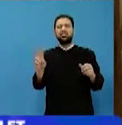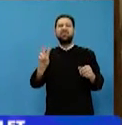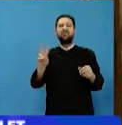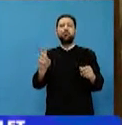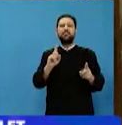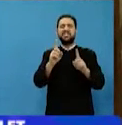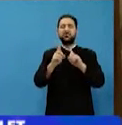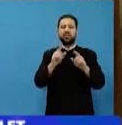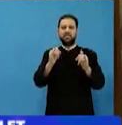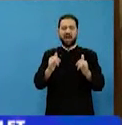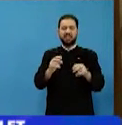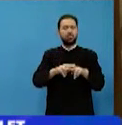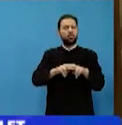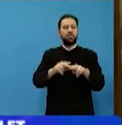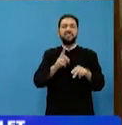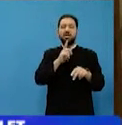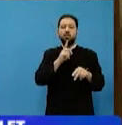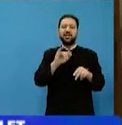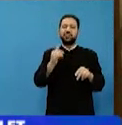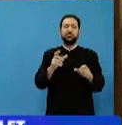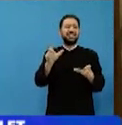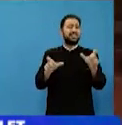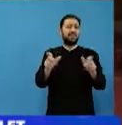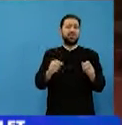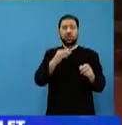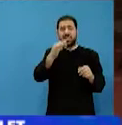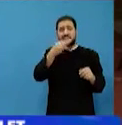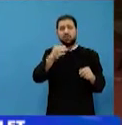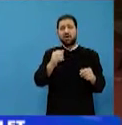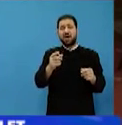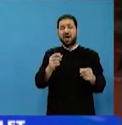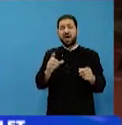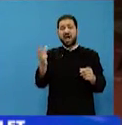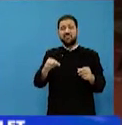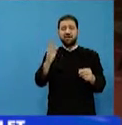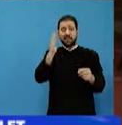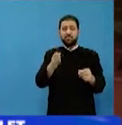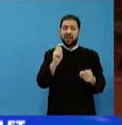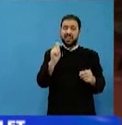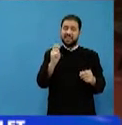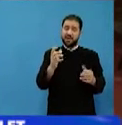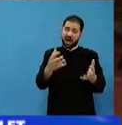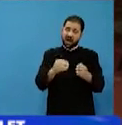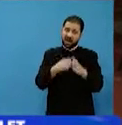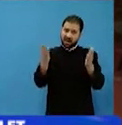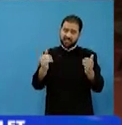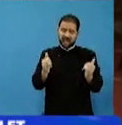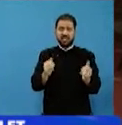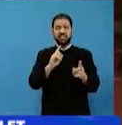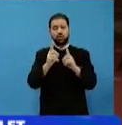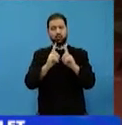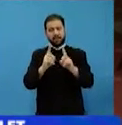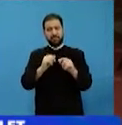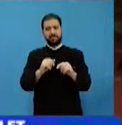discutăm astăzi, cum se intitulează el și despre ce ne vorbește, care ar fi principale teme ale cărții? Astăzi discutăm